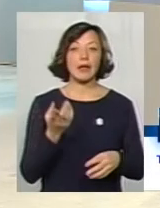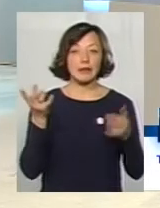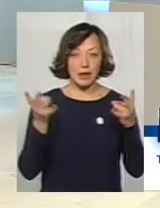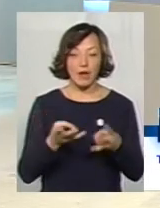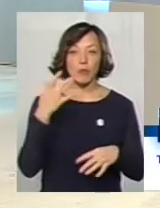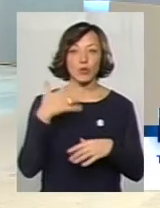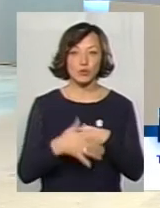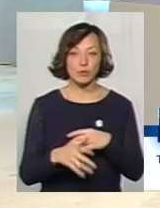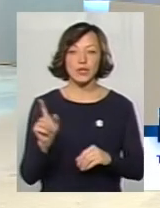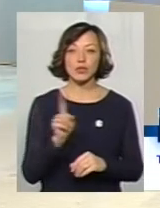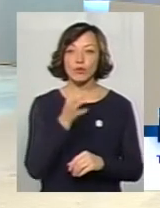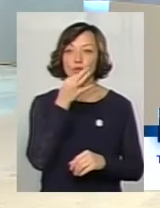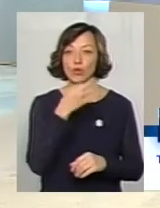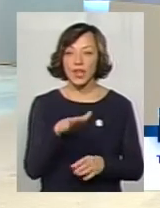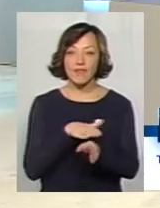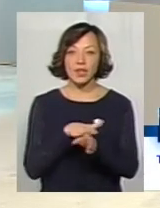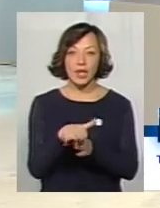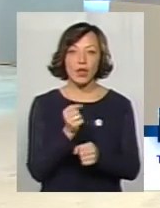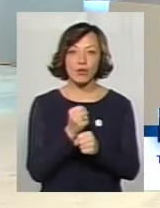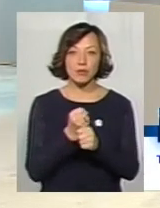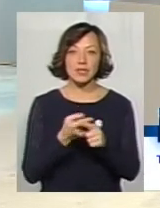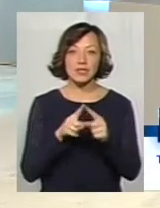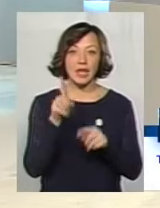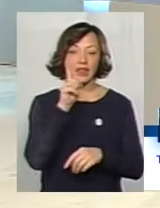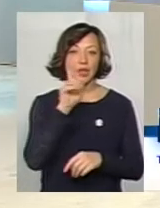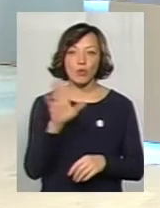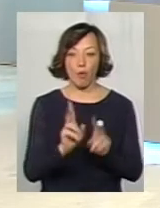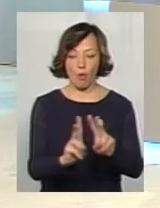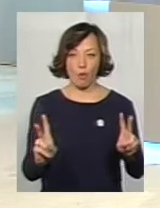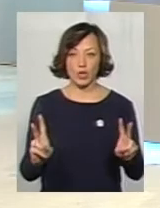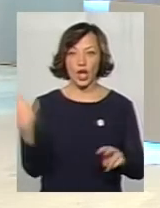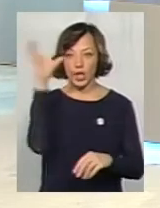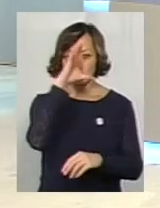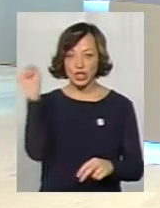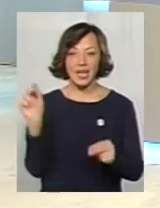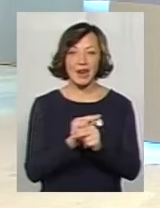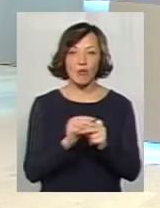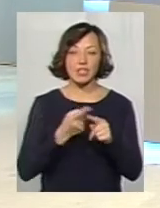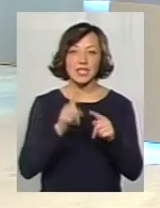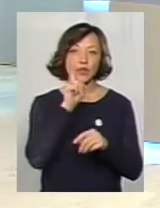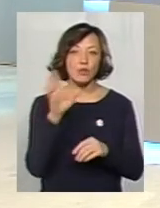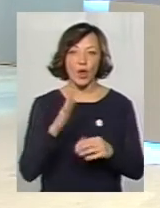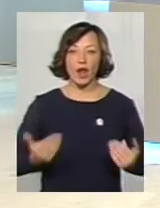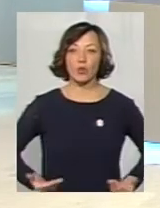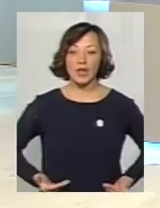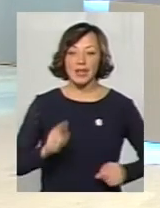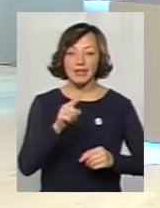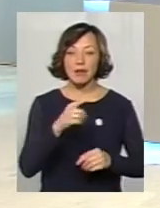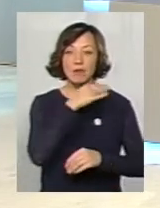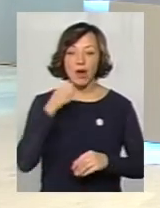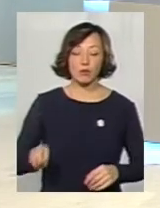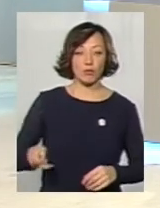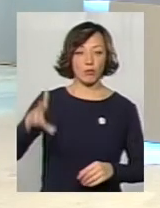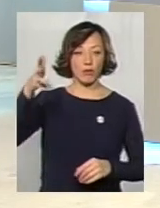розуміти, що будь-яке виконання робіт – це дискомфорт для когось. Нічний ремонт – це дискомфорт для мешканців тих багатоповерхівок,